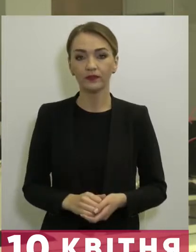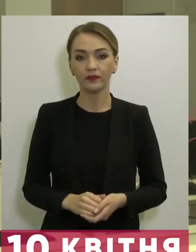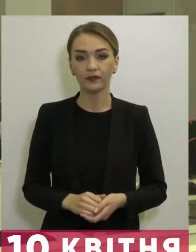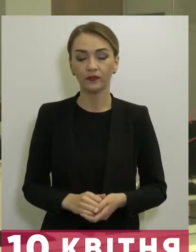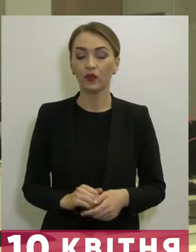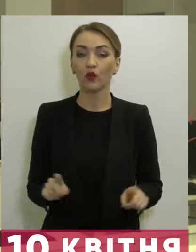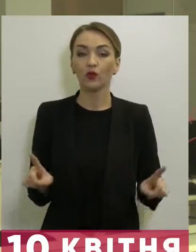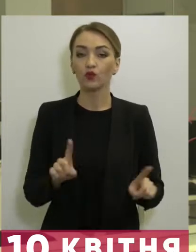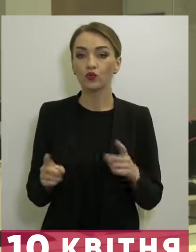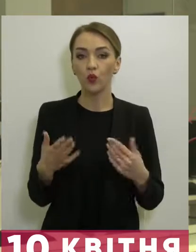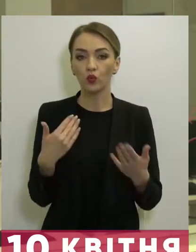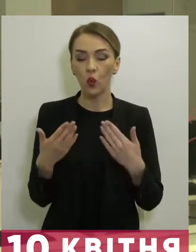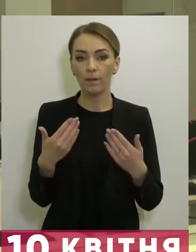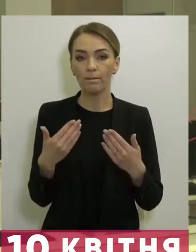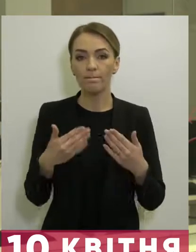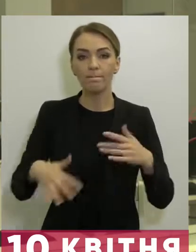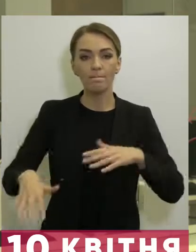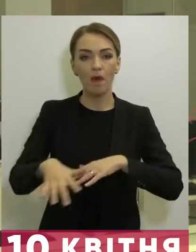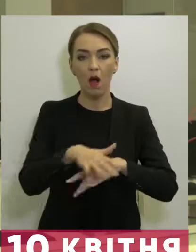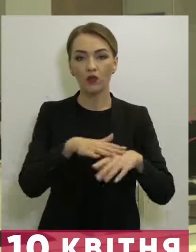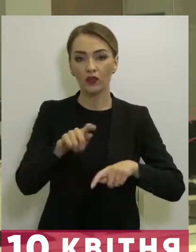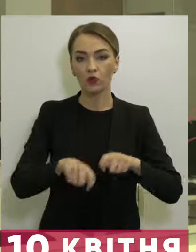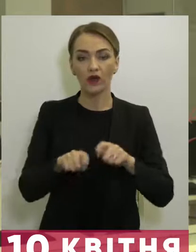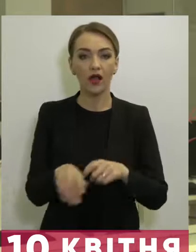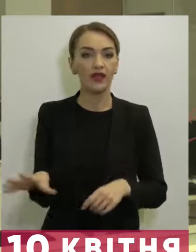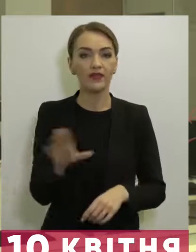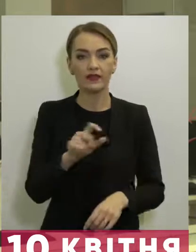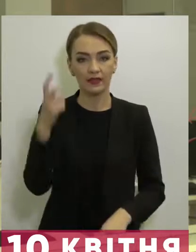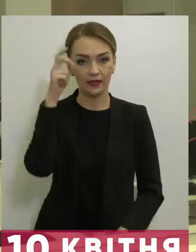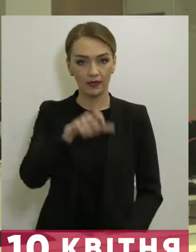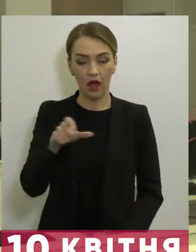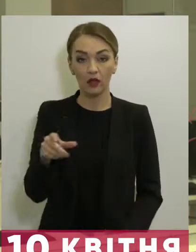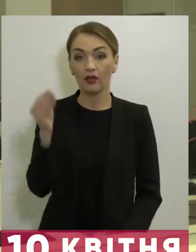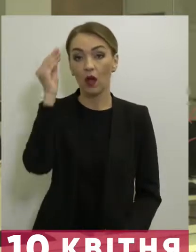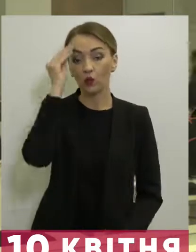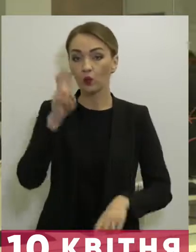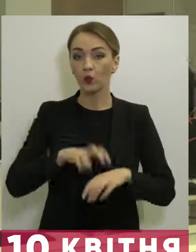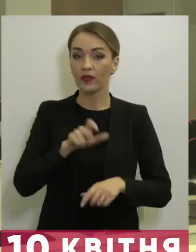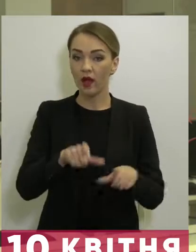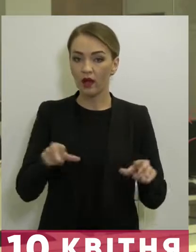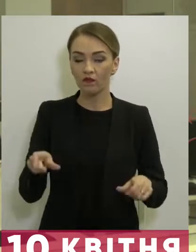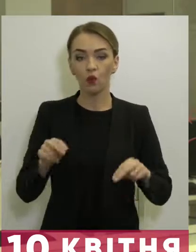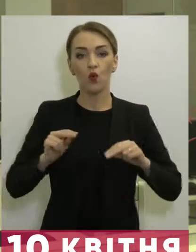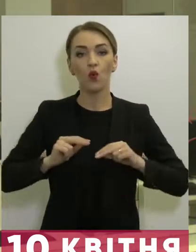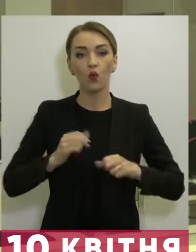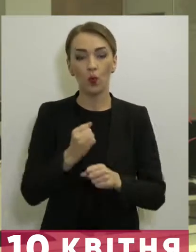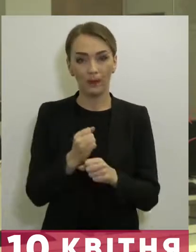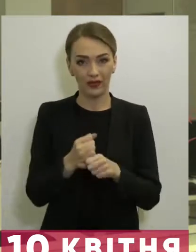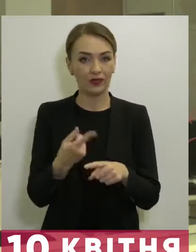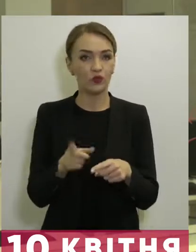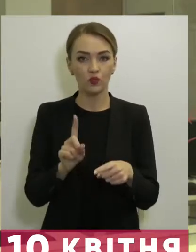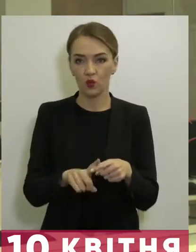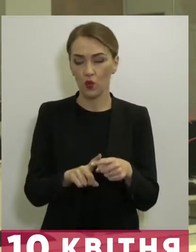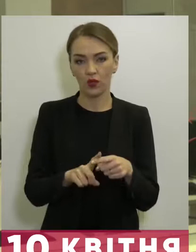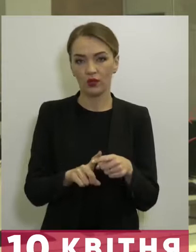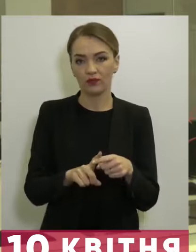Щодо масового тестування всіх киян, на думку лікарів, робити цього